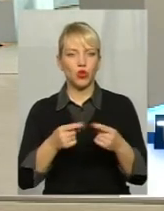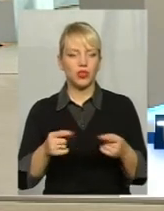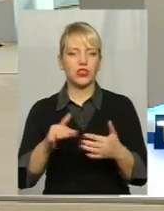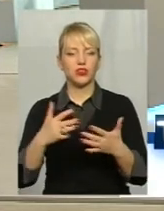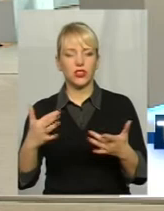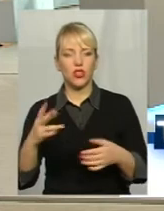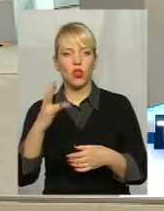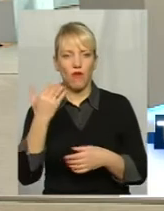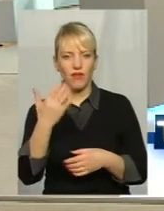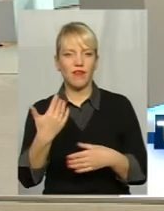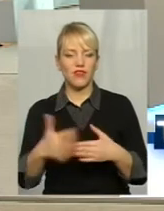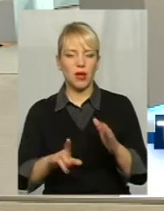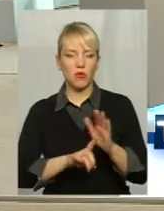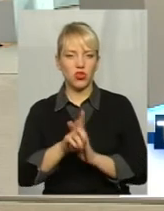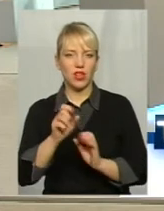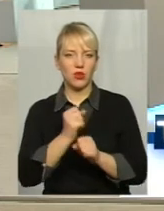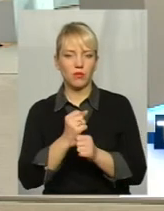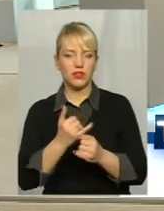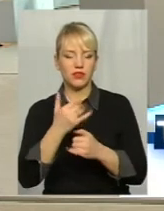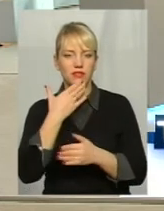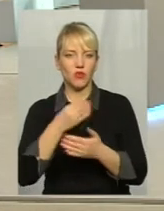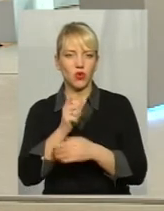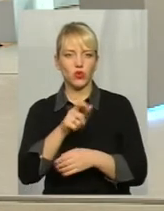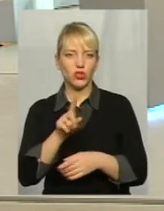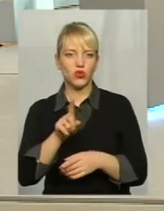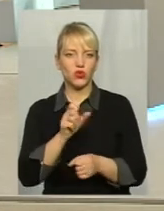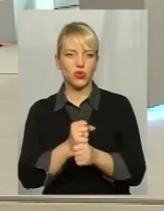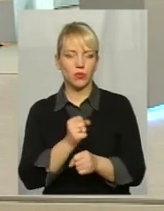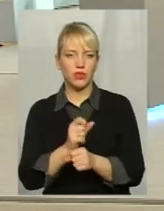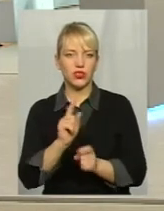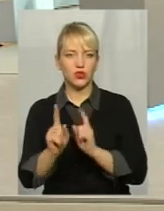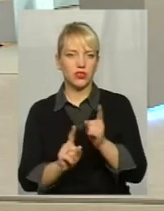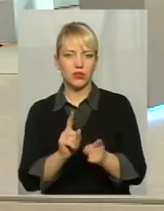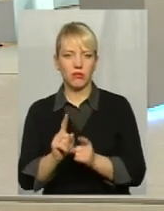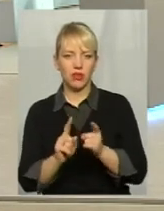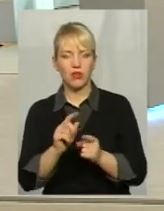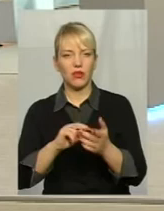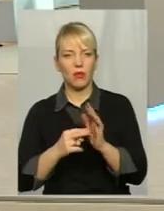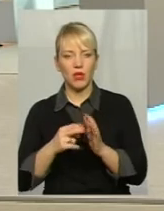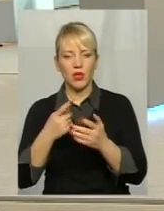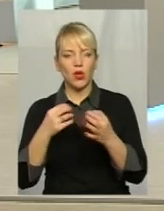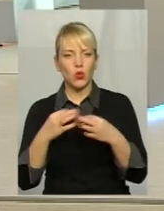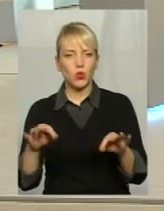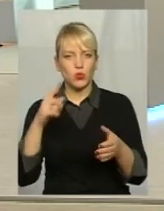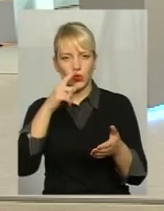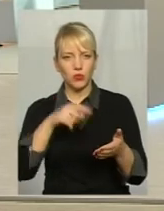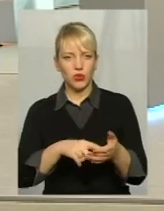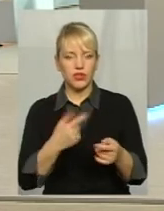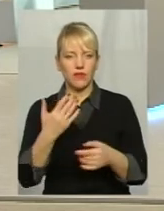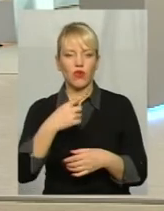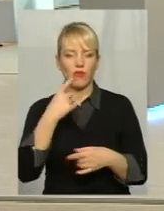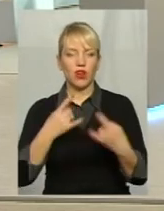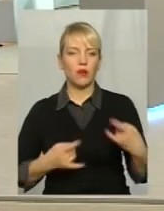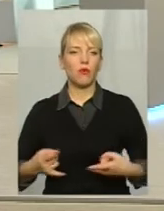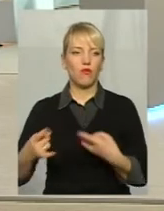ви вже почали це робити, вже для своїх людей починати щось змінювати в плані доступності меддопомоги Ви зазначили флюорограф, окрім